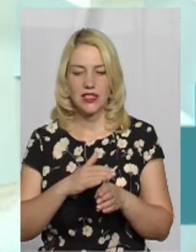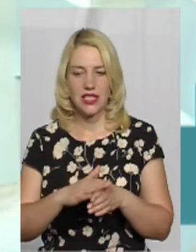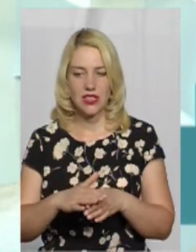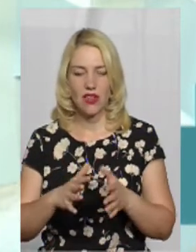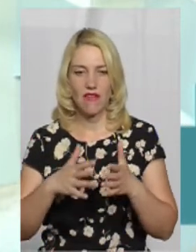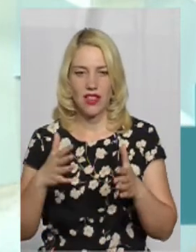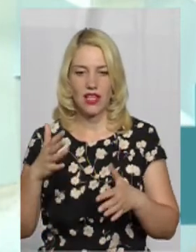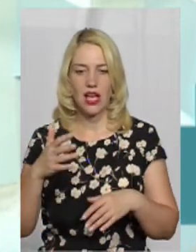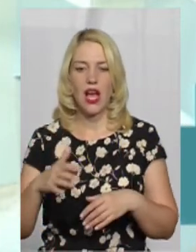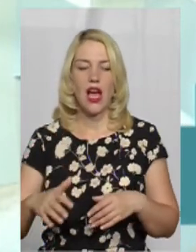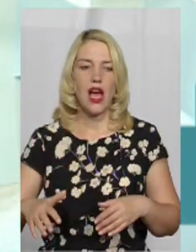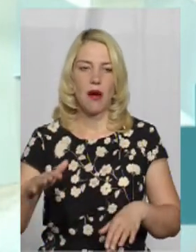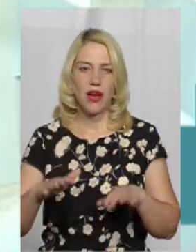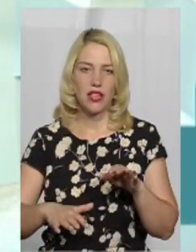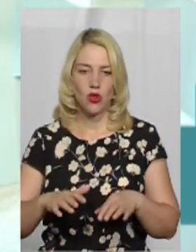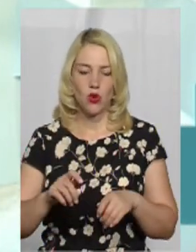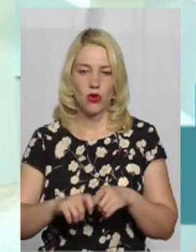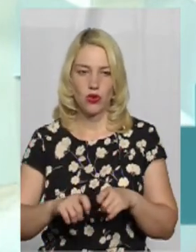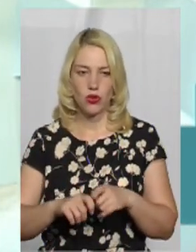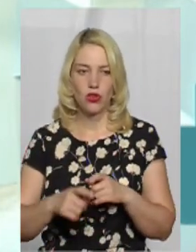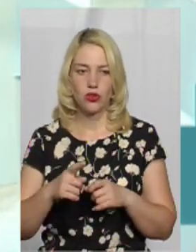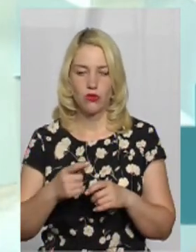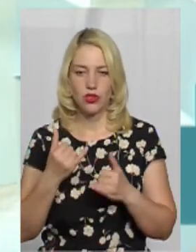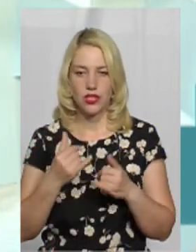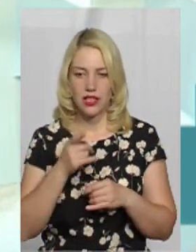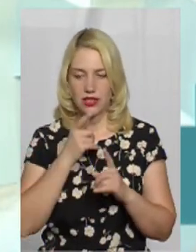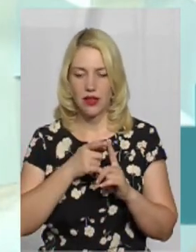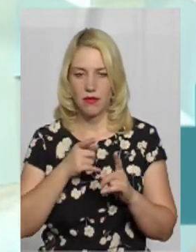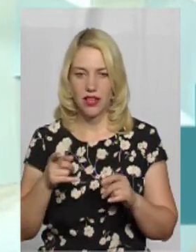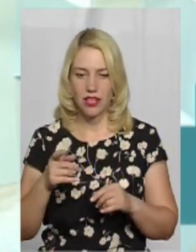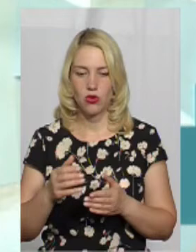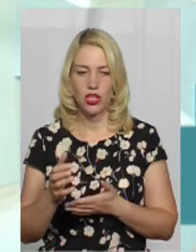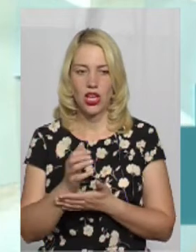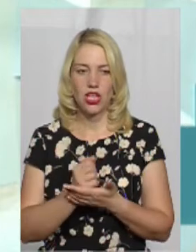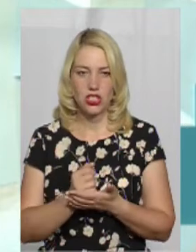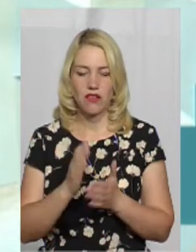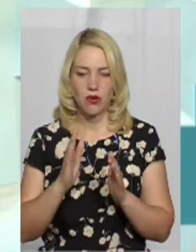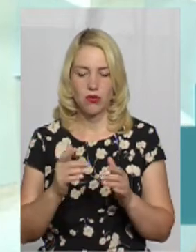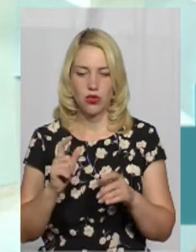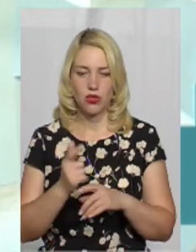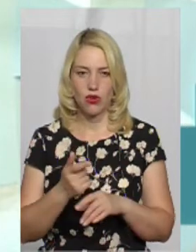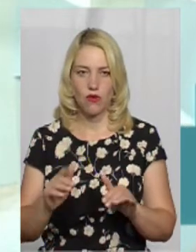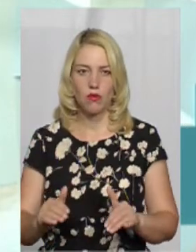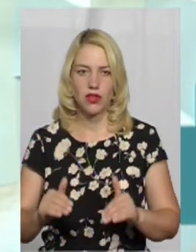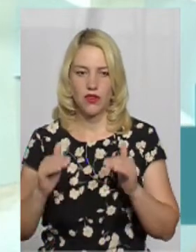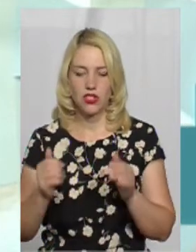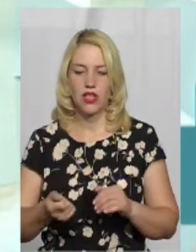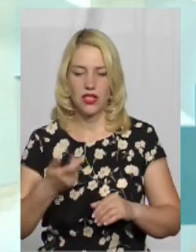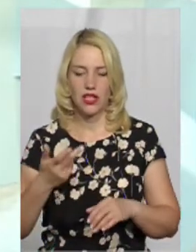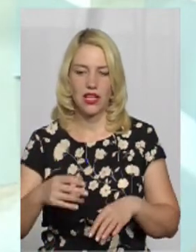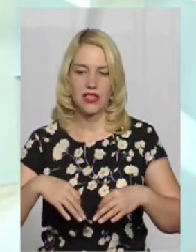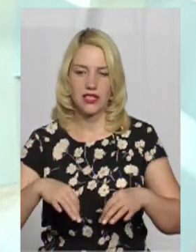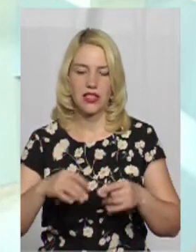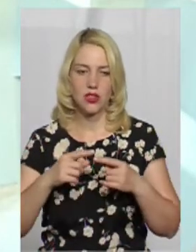контролю. Тому що зараз наближається період жнив, знову буде підвищена кількість транспортних